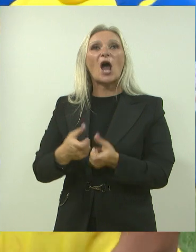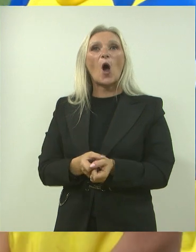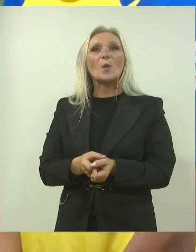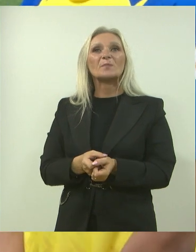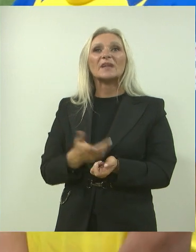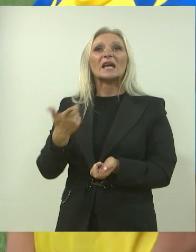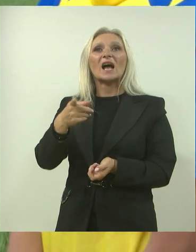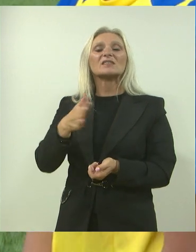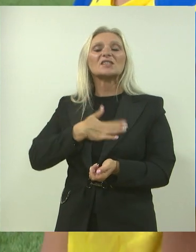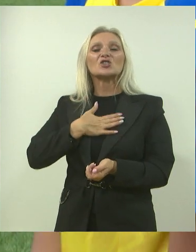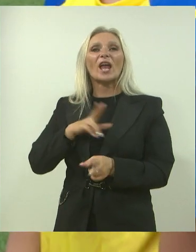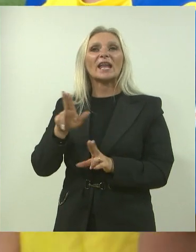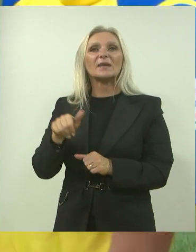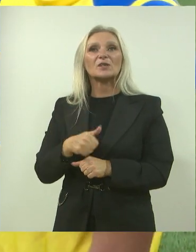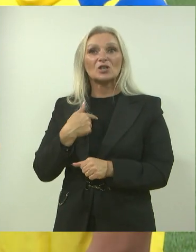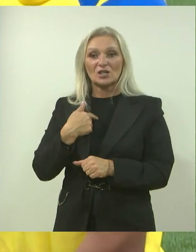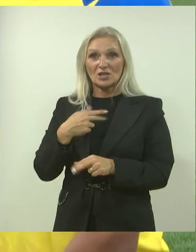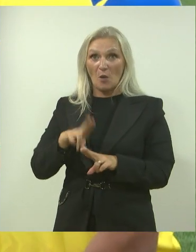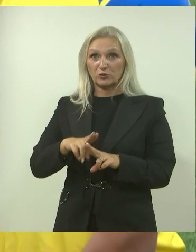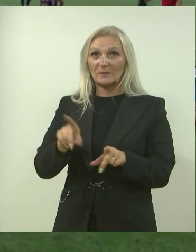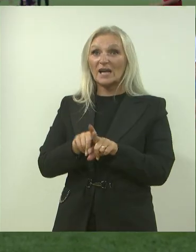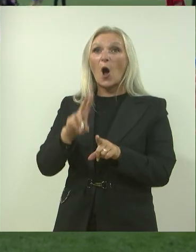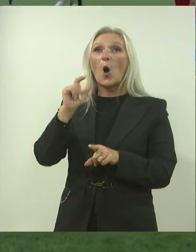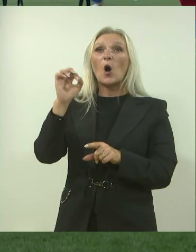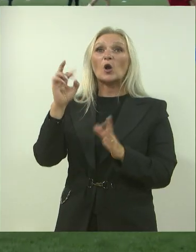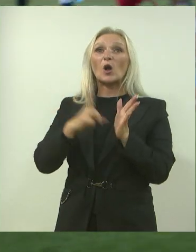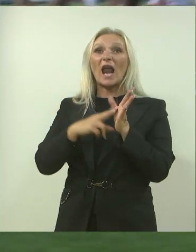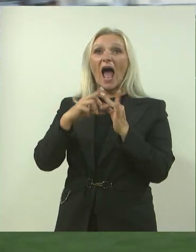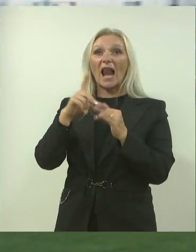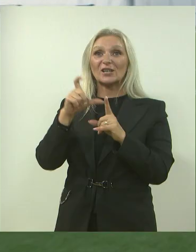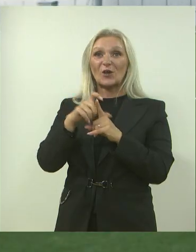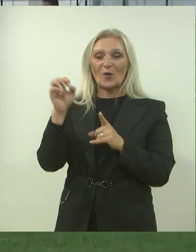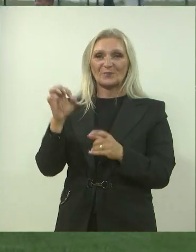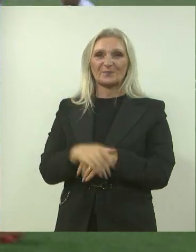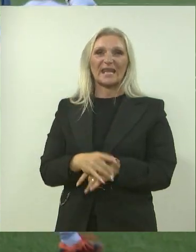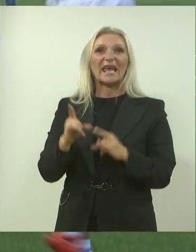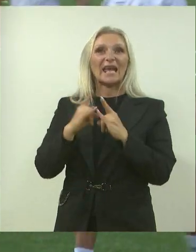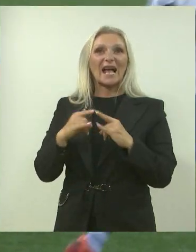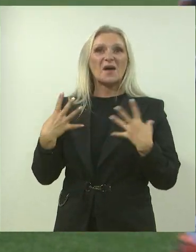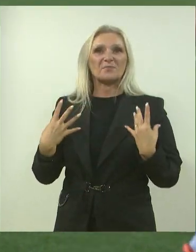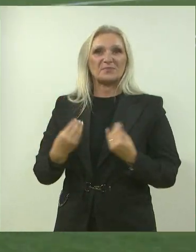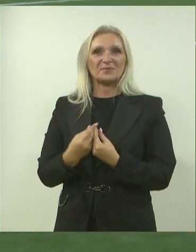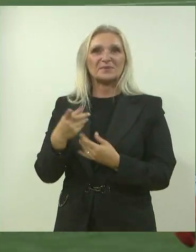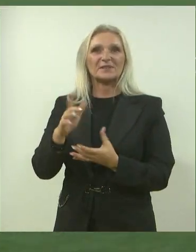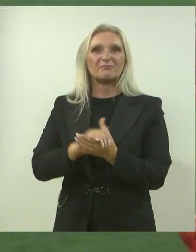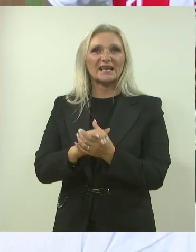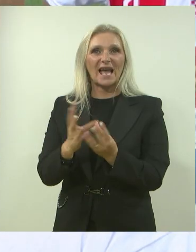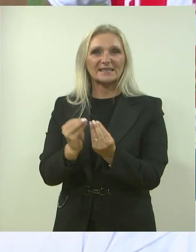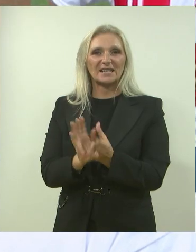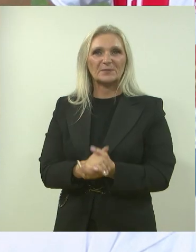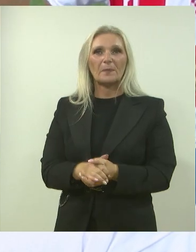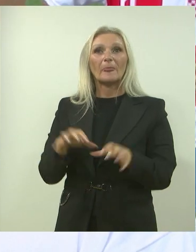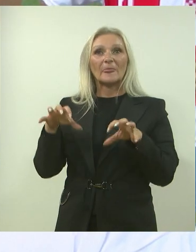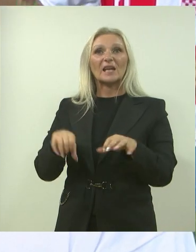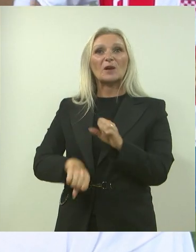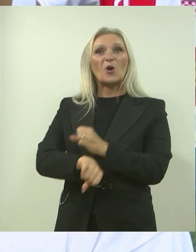su želje? Da budem kao Ronaldo. Ervin je na kamp došao zajedno sa svojim prijateljima. Igramo se